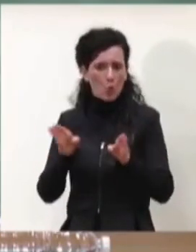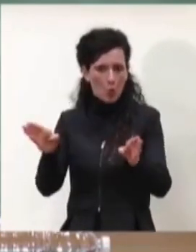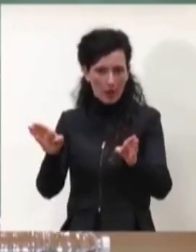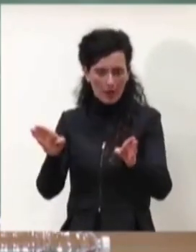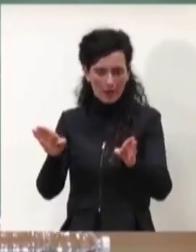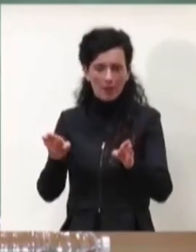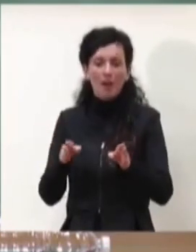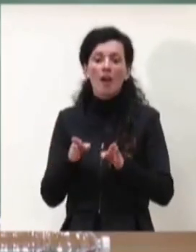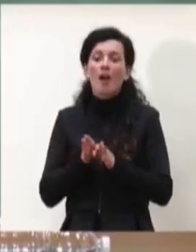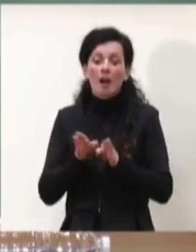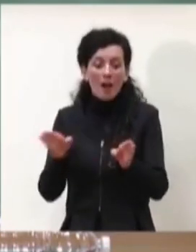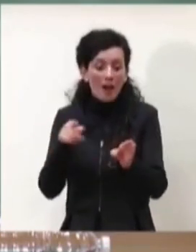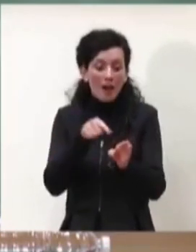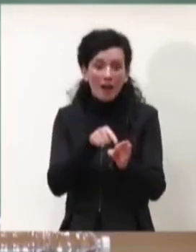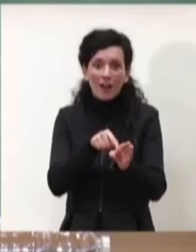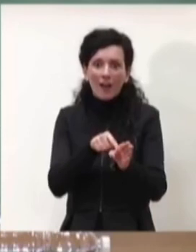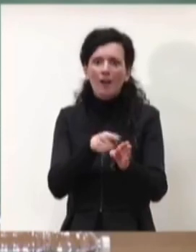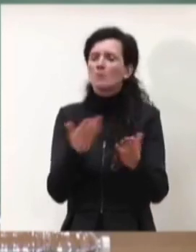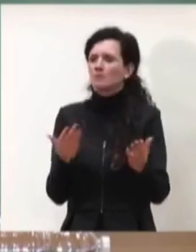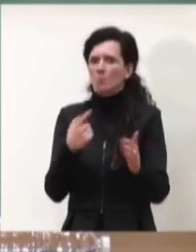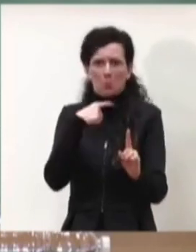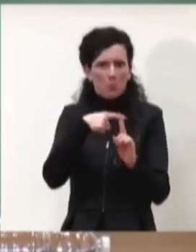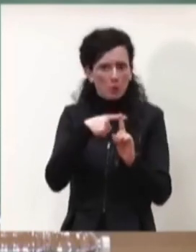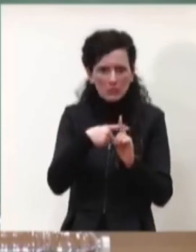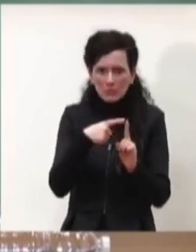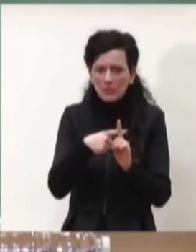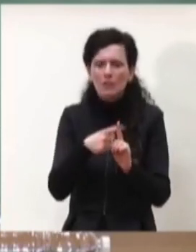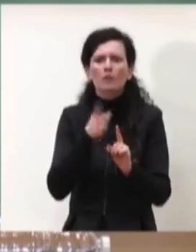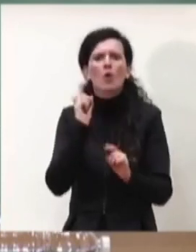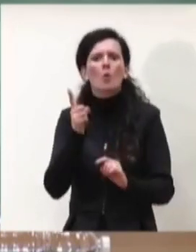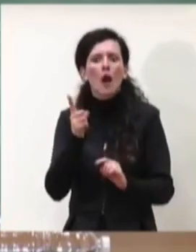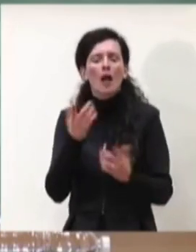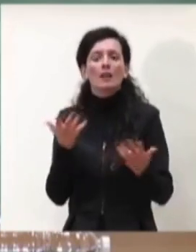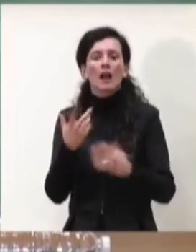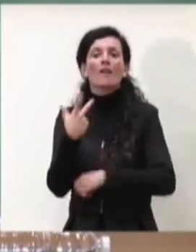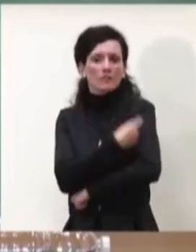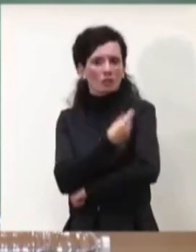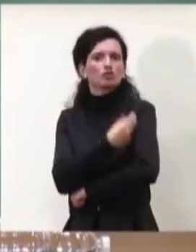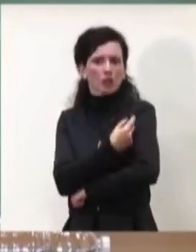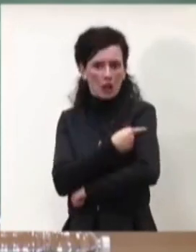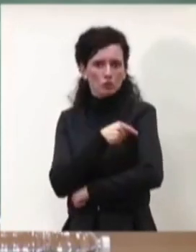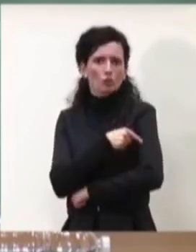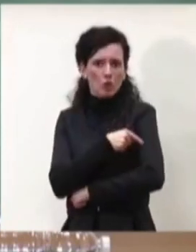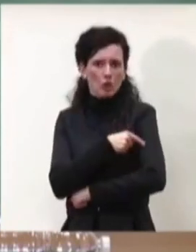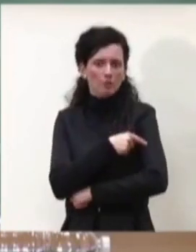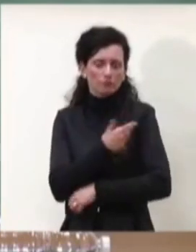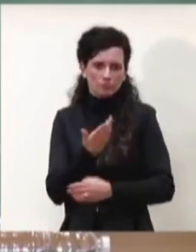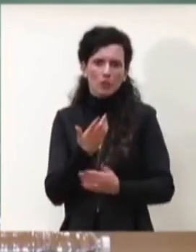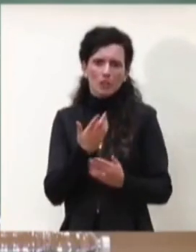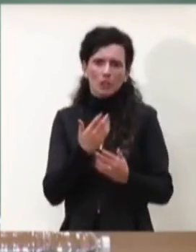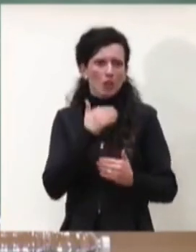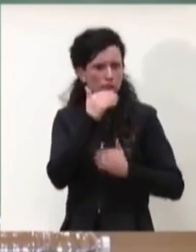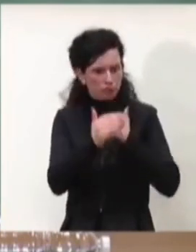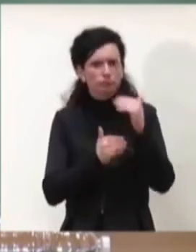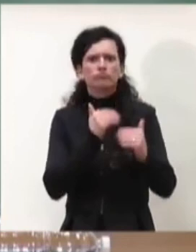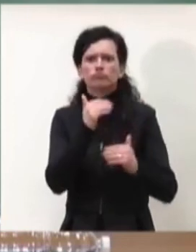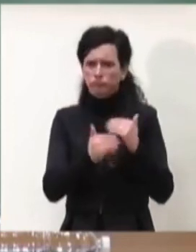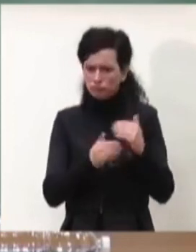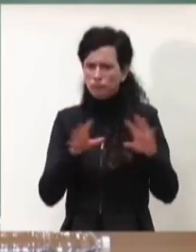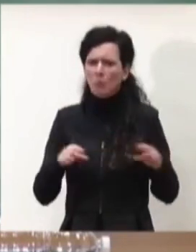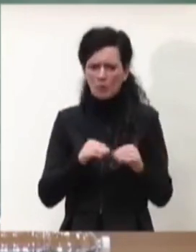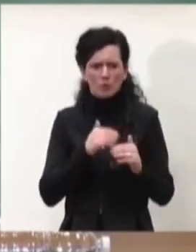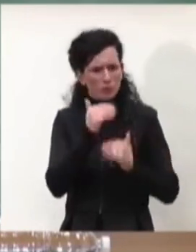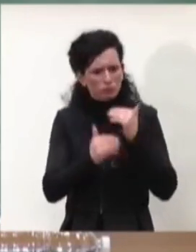positivo e progressivo che è quello della vaccinazione che sta procedendo rapidamente,